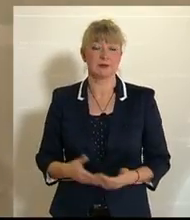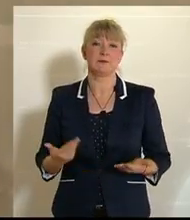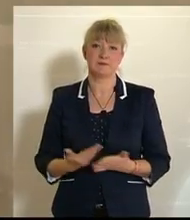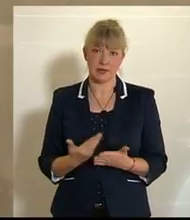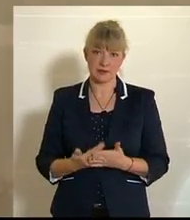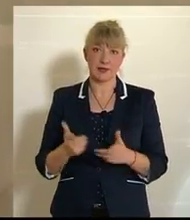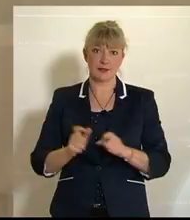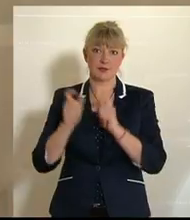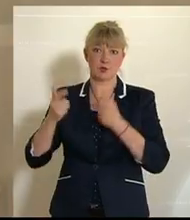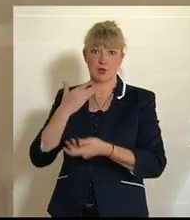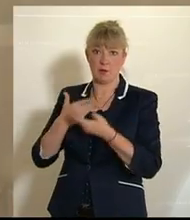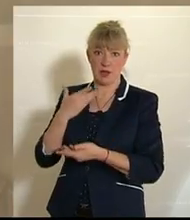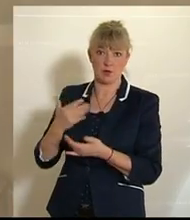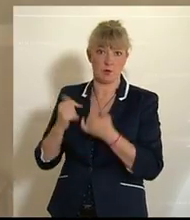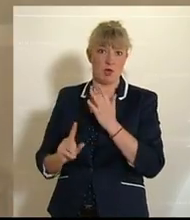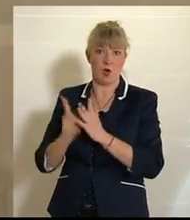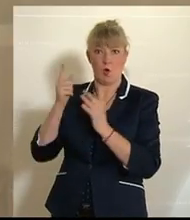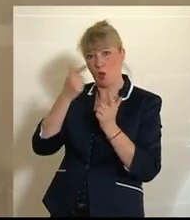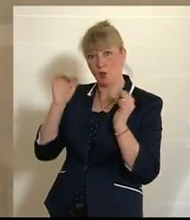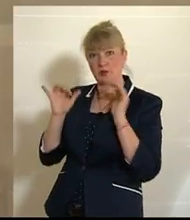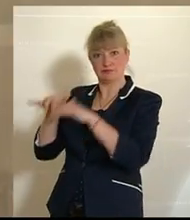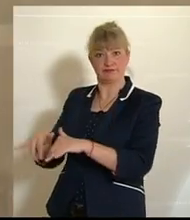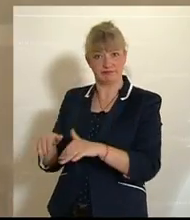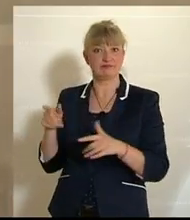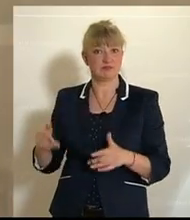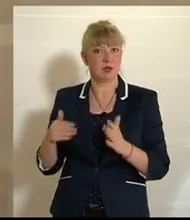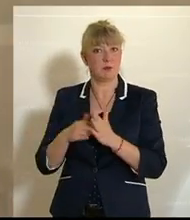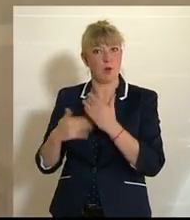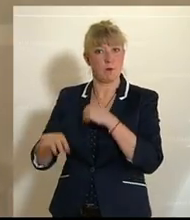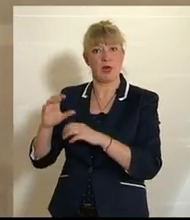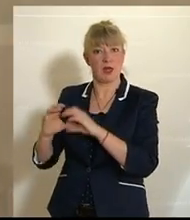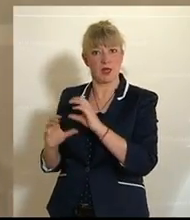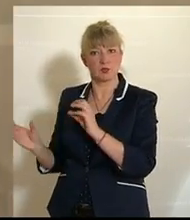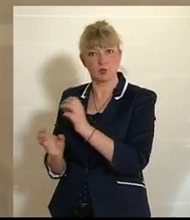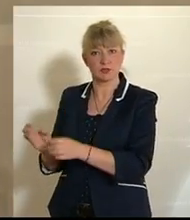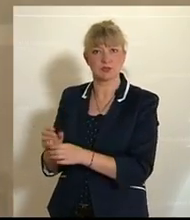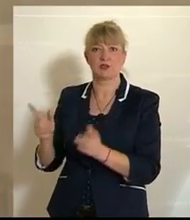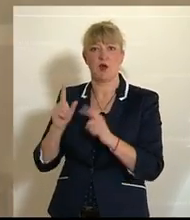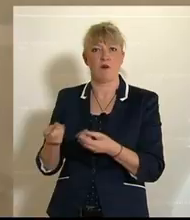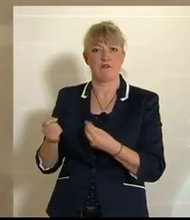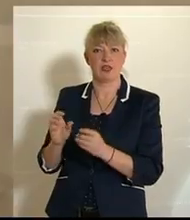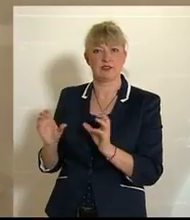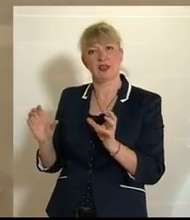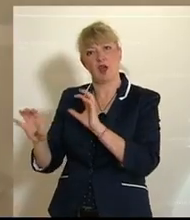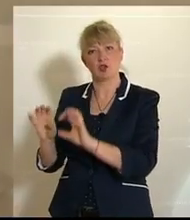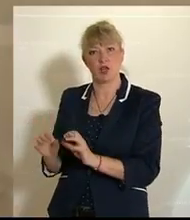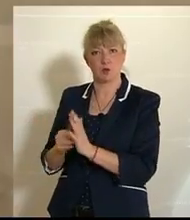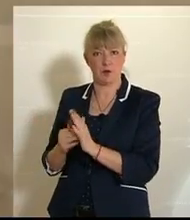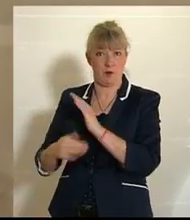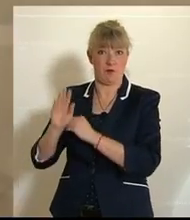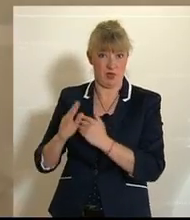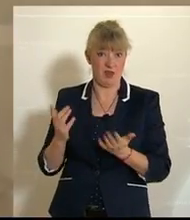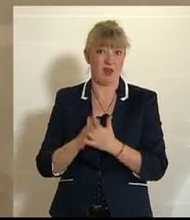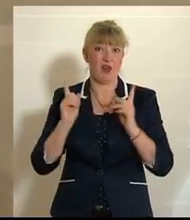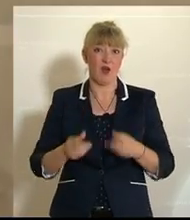Dementsprechend haben die Schuldnerberatungen höheren Zulauf und brauchen mehr Ressourcen und finanzielle Ausstattung. Eine